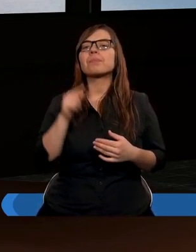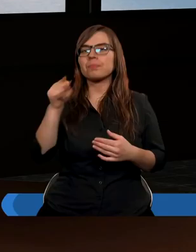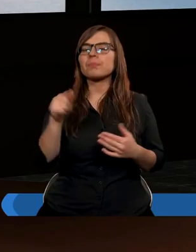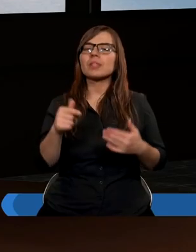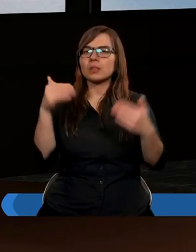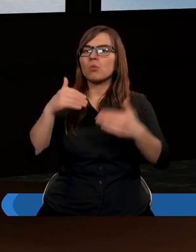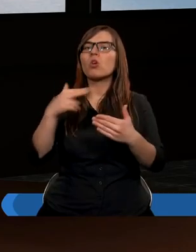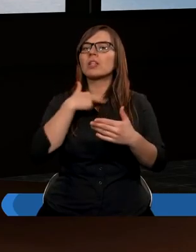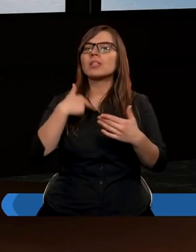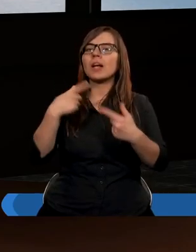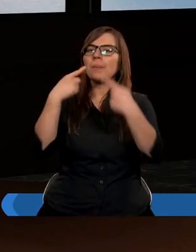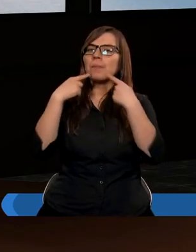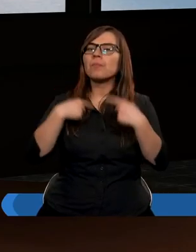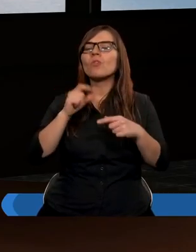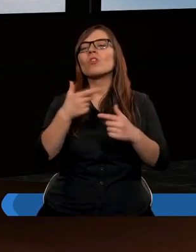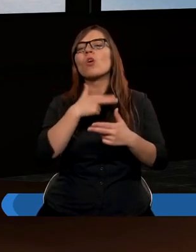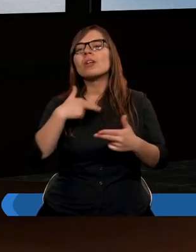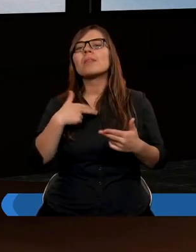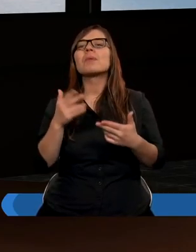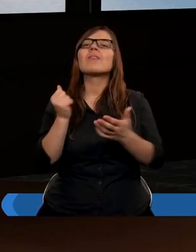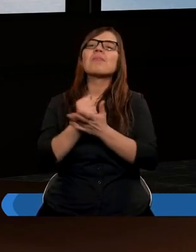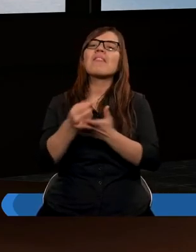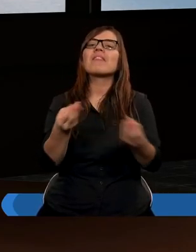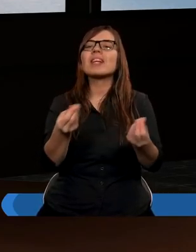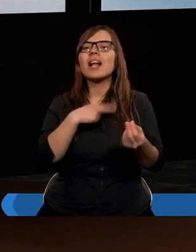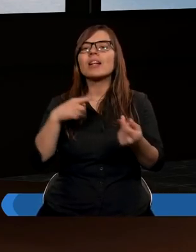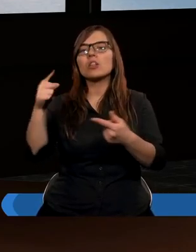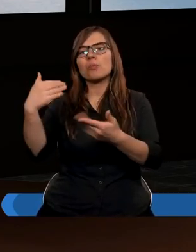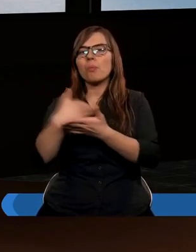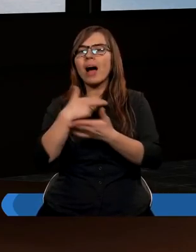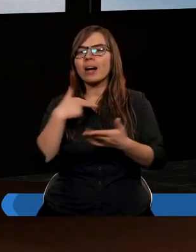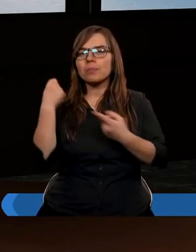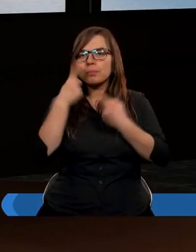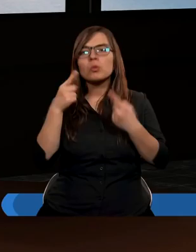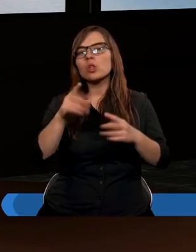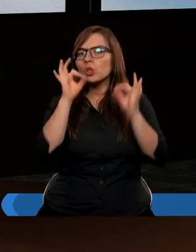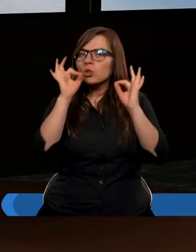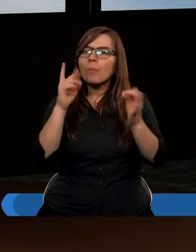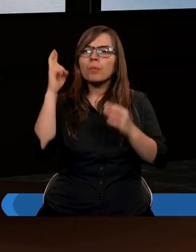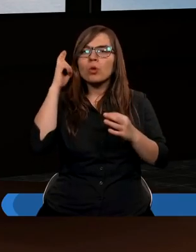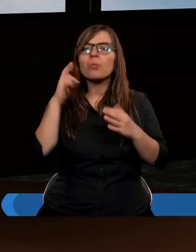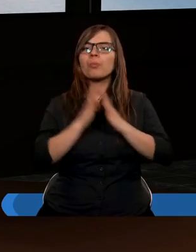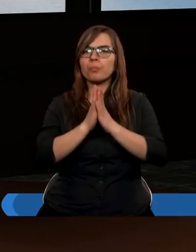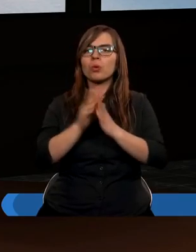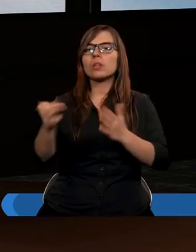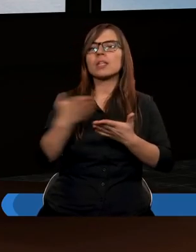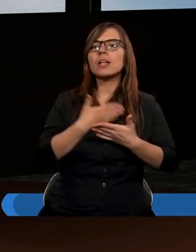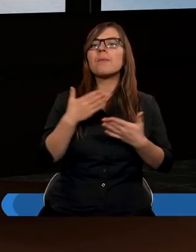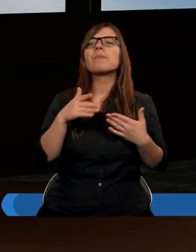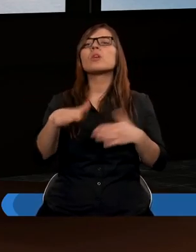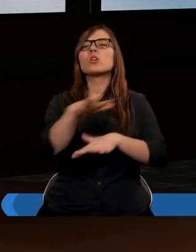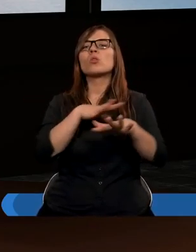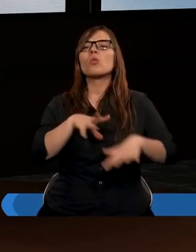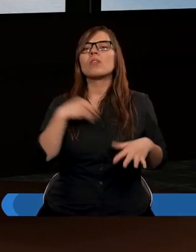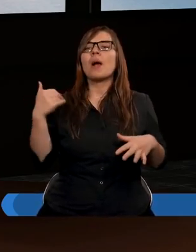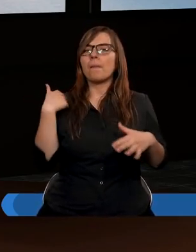masz coś do powiedzenia w sprawie naszych finansów. Proszę Cię, abyśmy dobrze zrozumieli ten temat, aby Duch